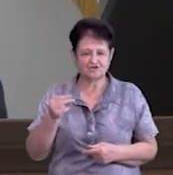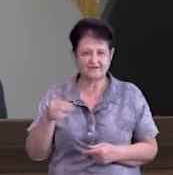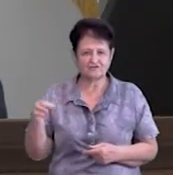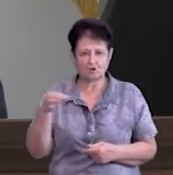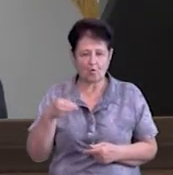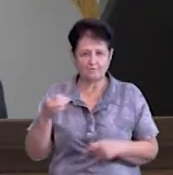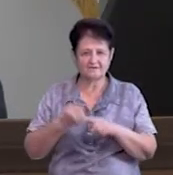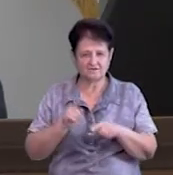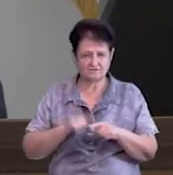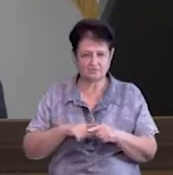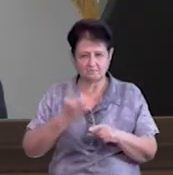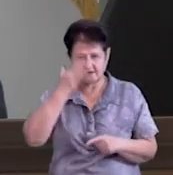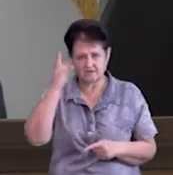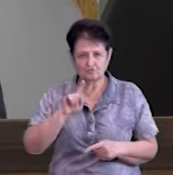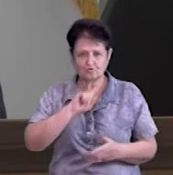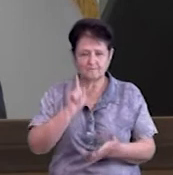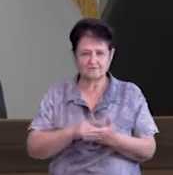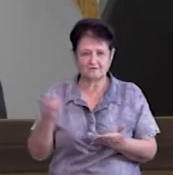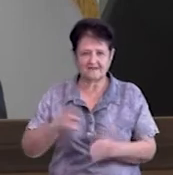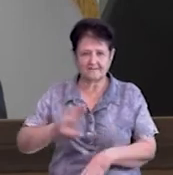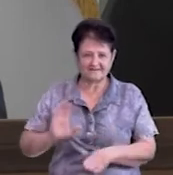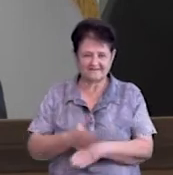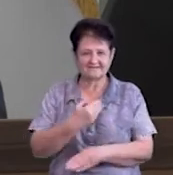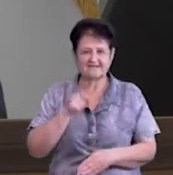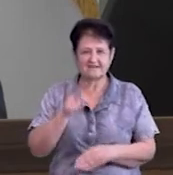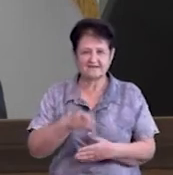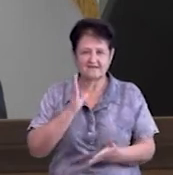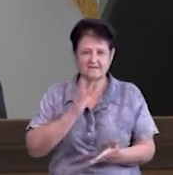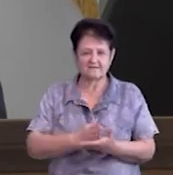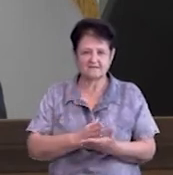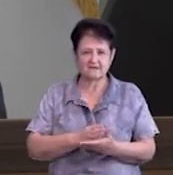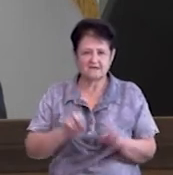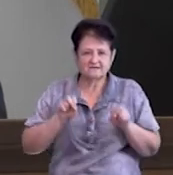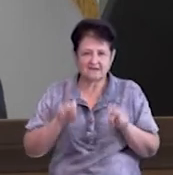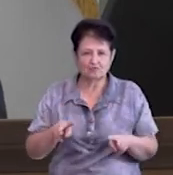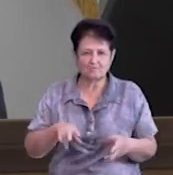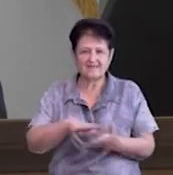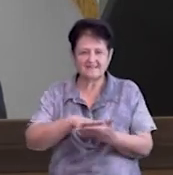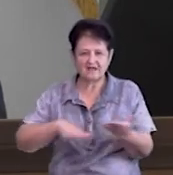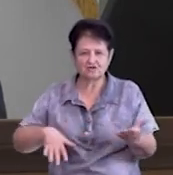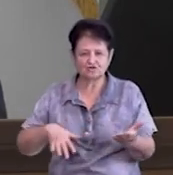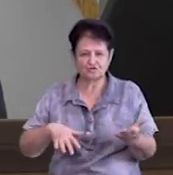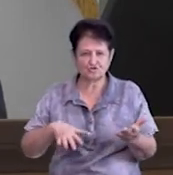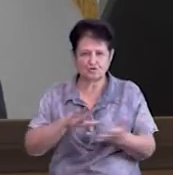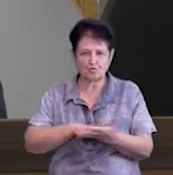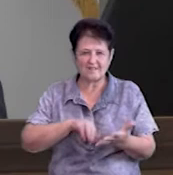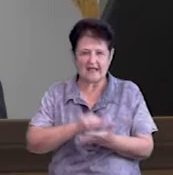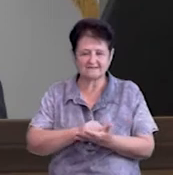Чернігівській області цю позицію, що її обов'язково треба знести, там є загроза подачі іруйнації, там